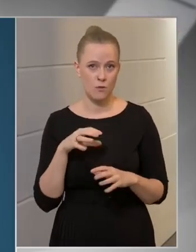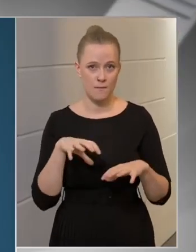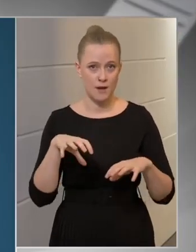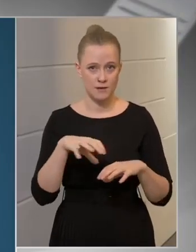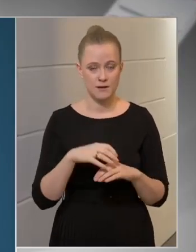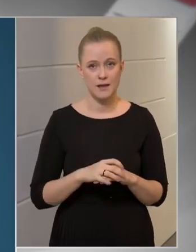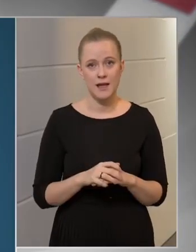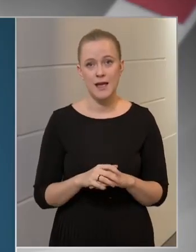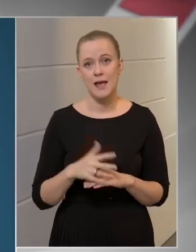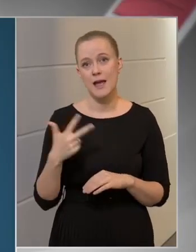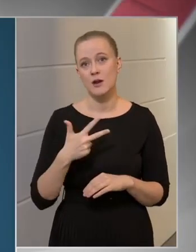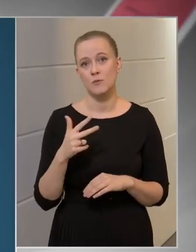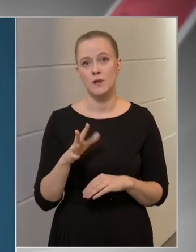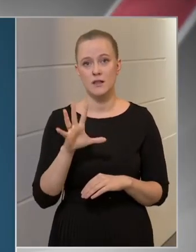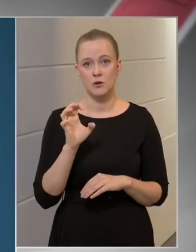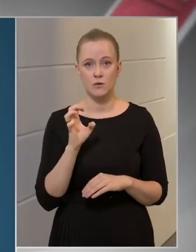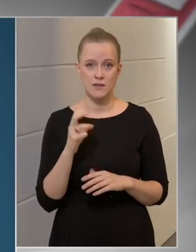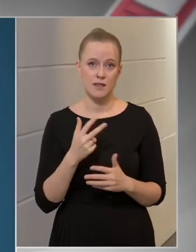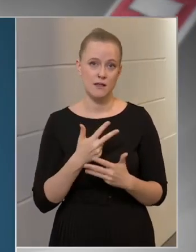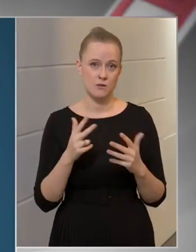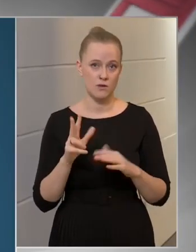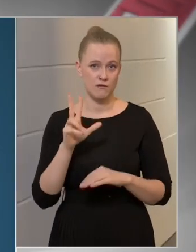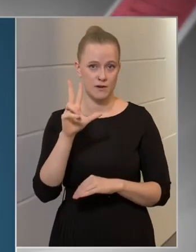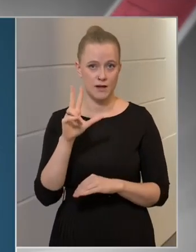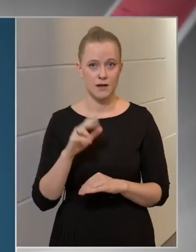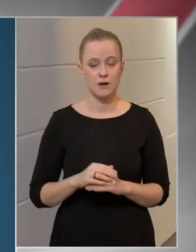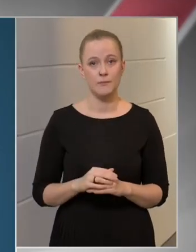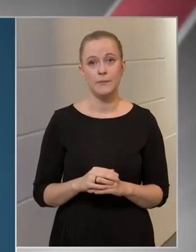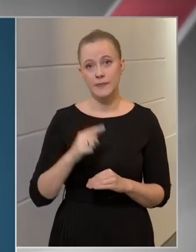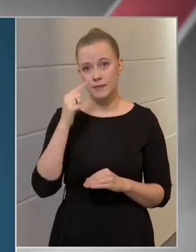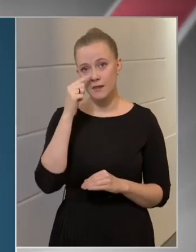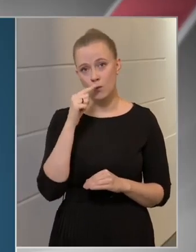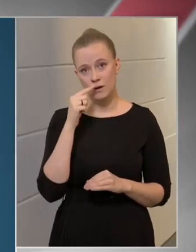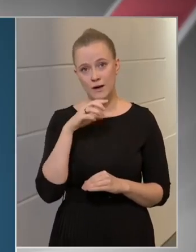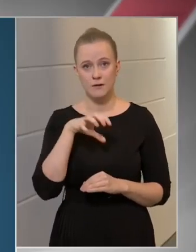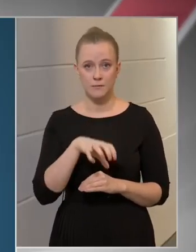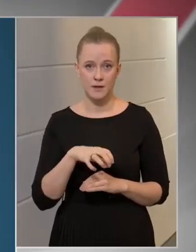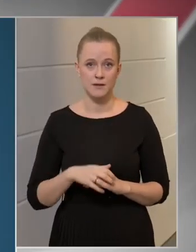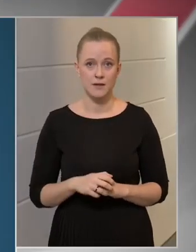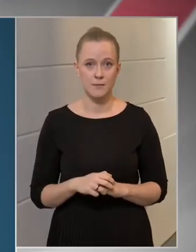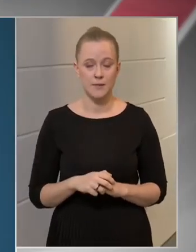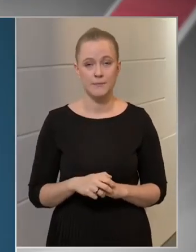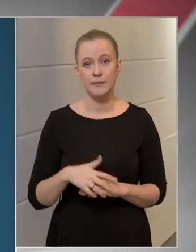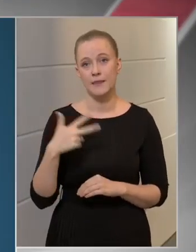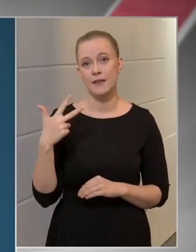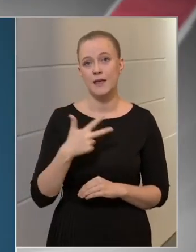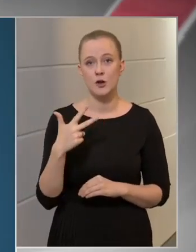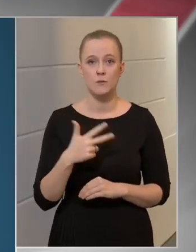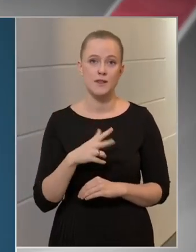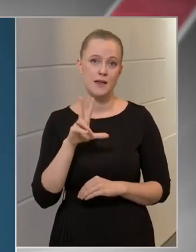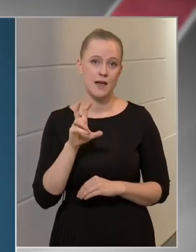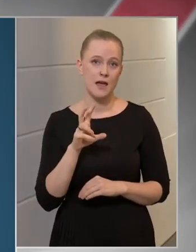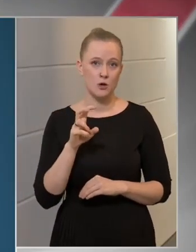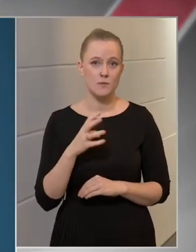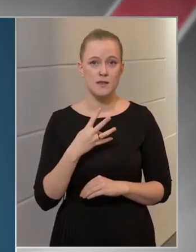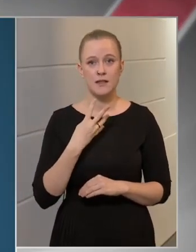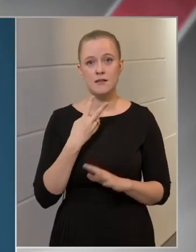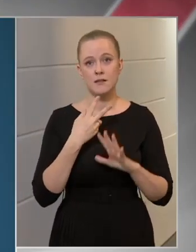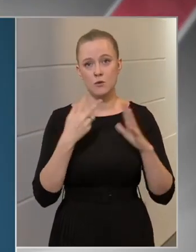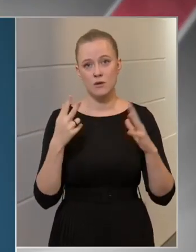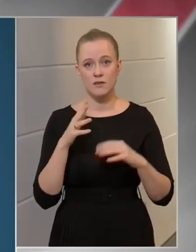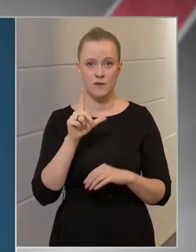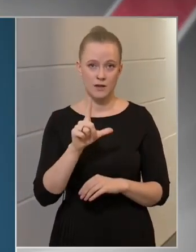3583, Nógrád megyében 3382,